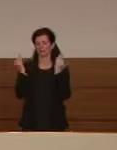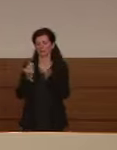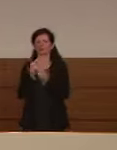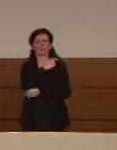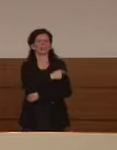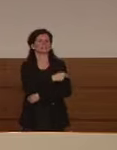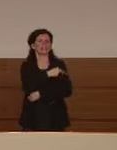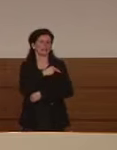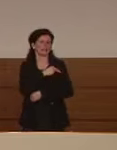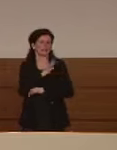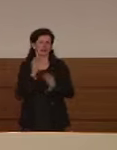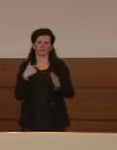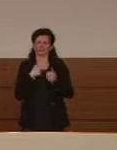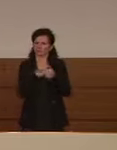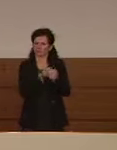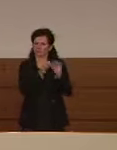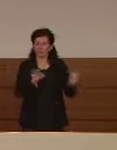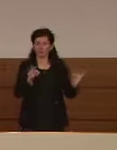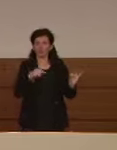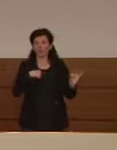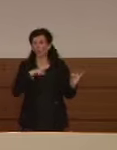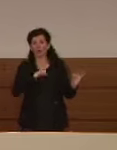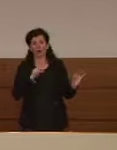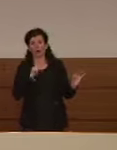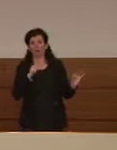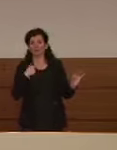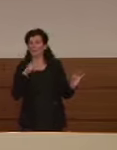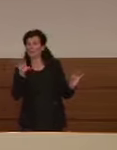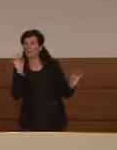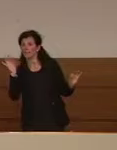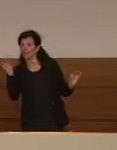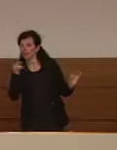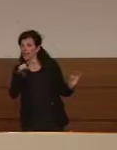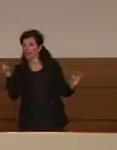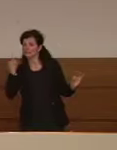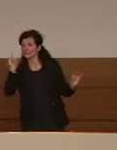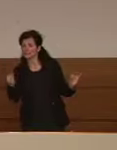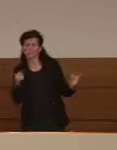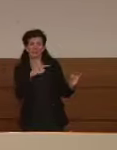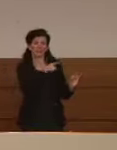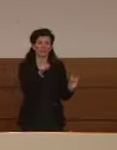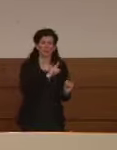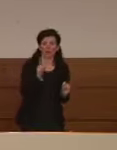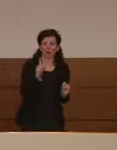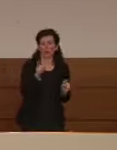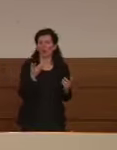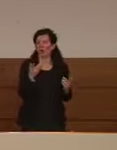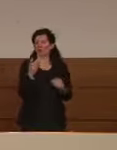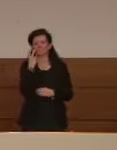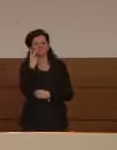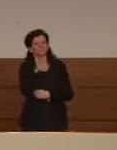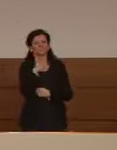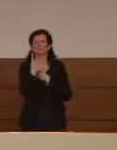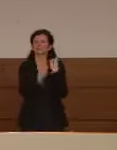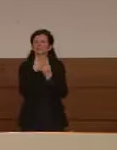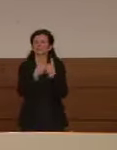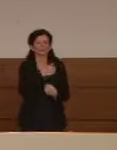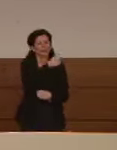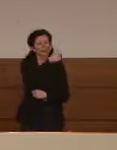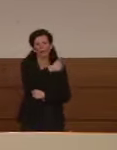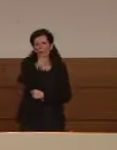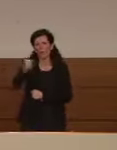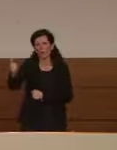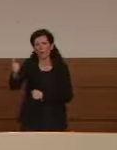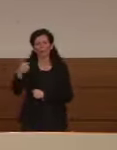non credo che ci siano delle corsie preferenziali quindi ci saranno stati dei casi bisogna vedere caso per caso il perché